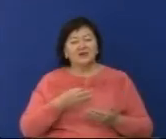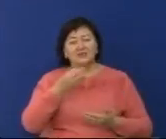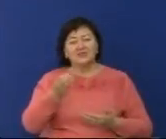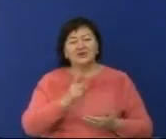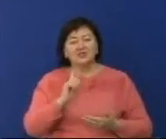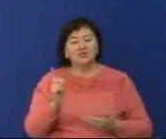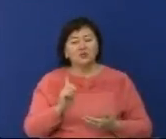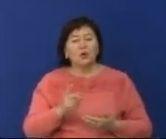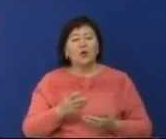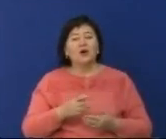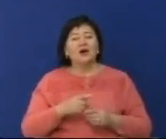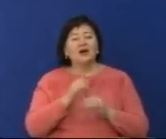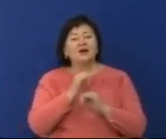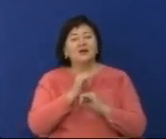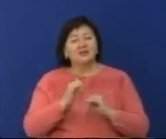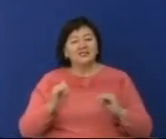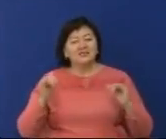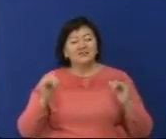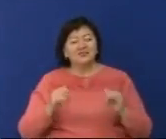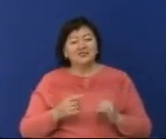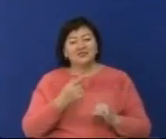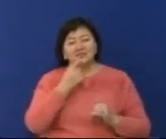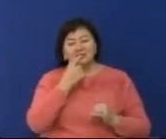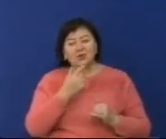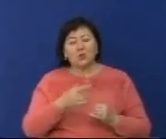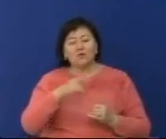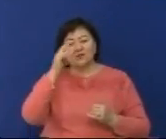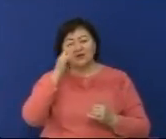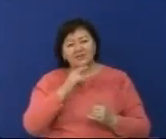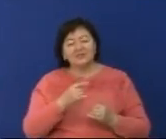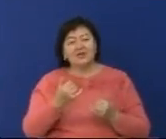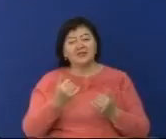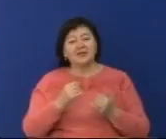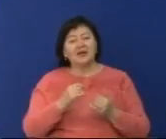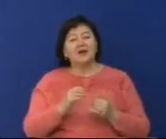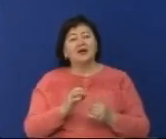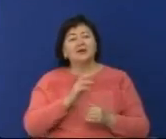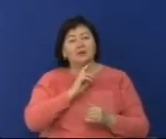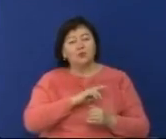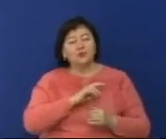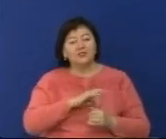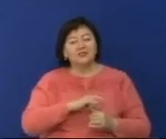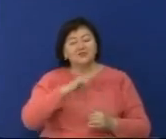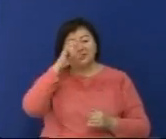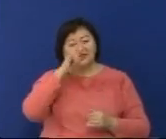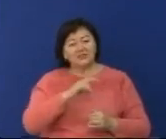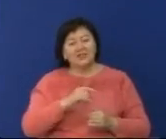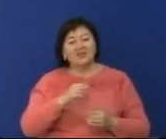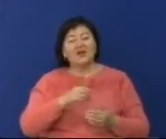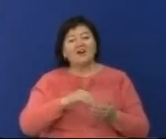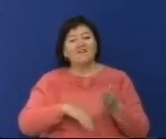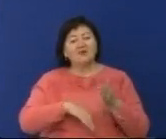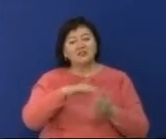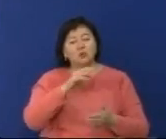этносардың тілдердің дамытуға жасалған жағдаймен этносаралық денаралық келісімнің Қазақстандық моделін жоғары бағылады.